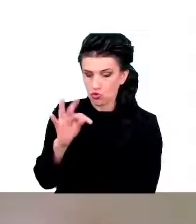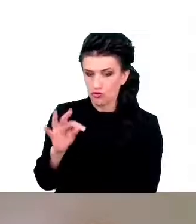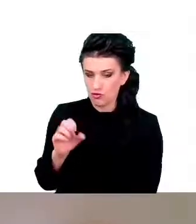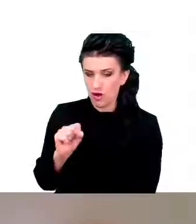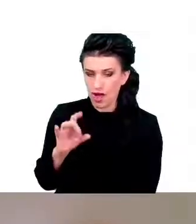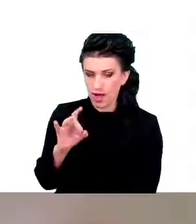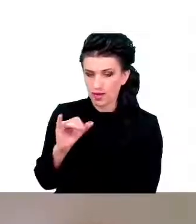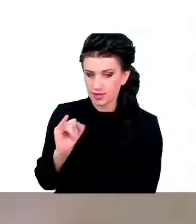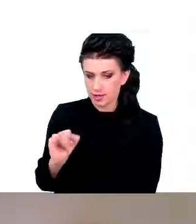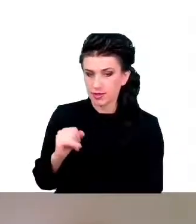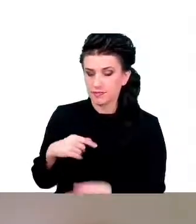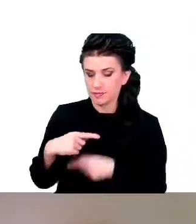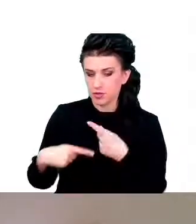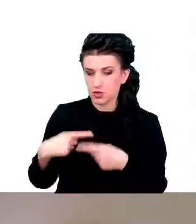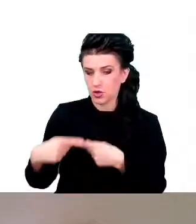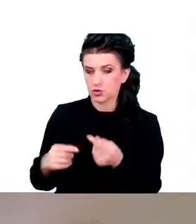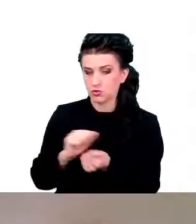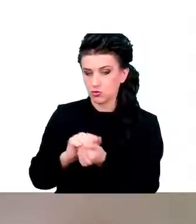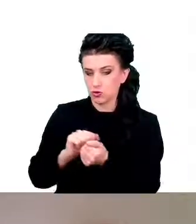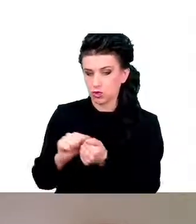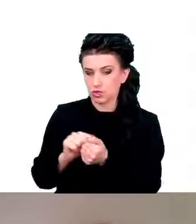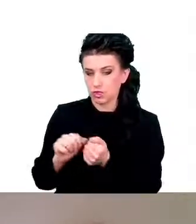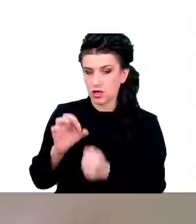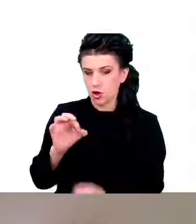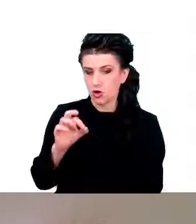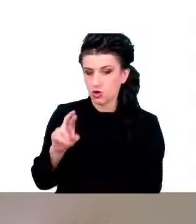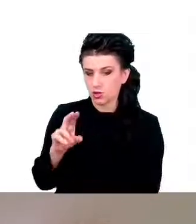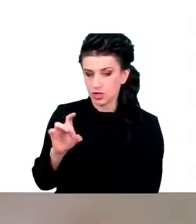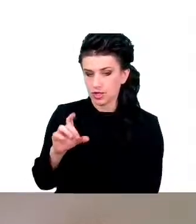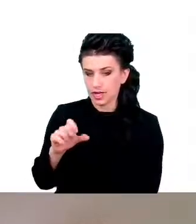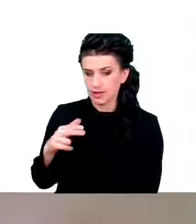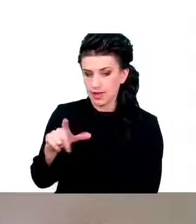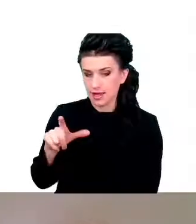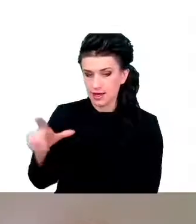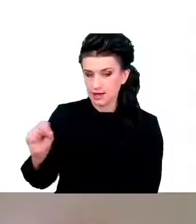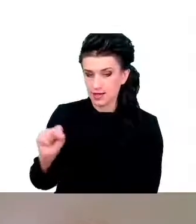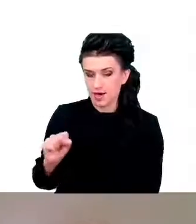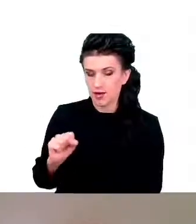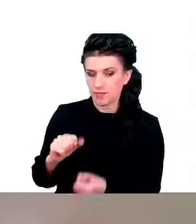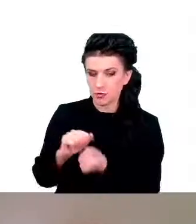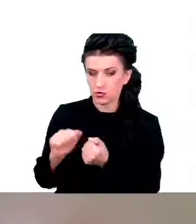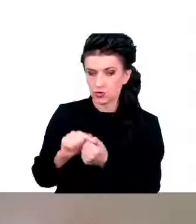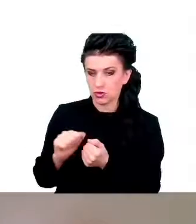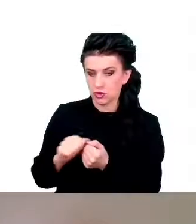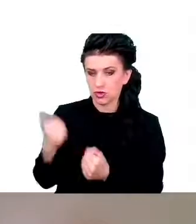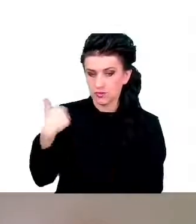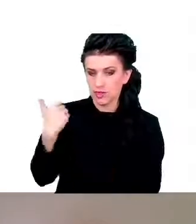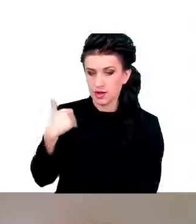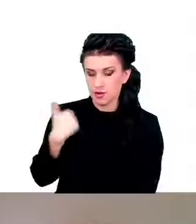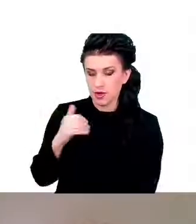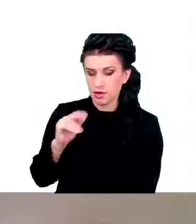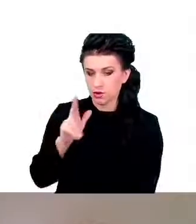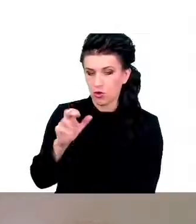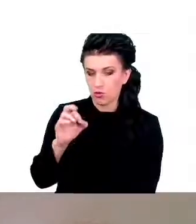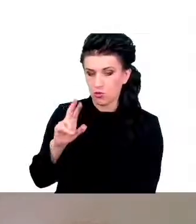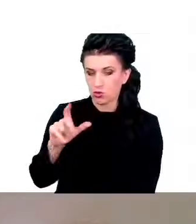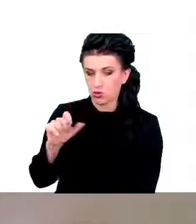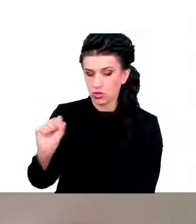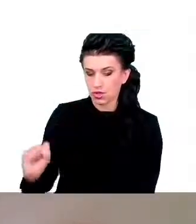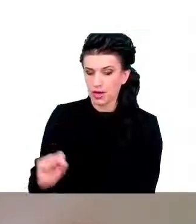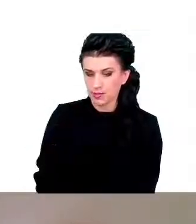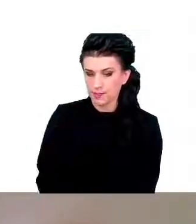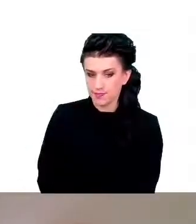uszkodzonych organeli, uszkodzonych białek z komórki. I w momencie, kiedy